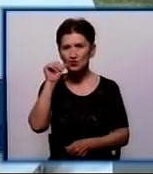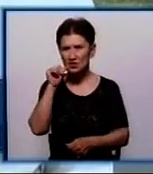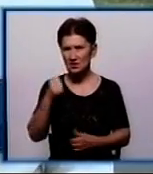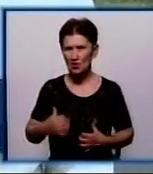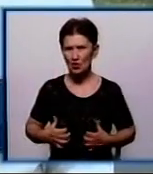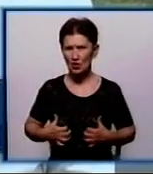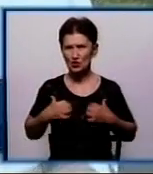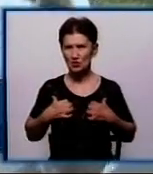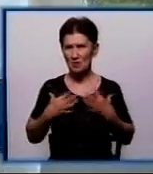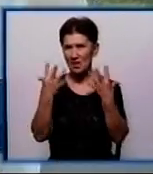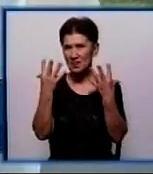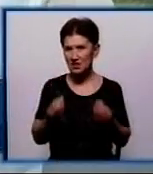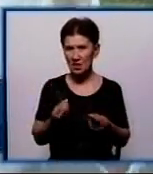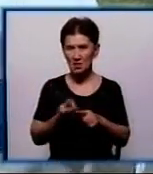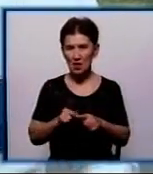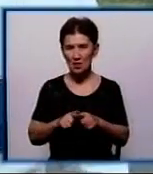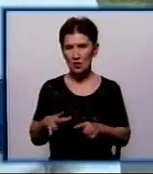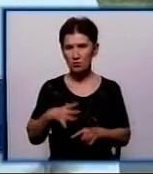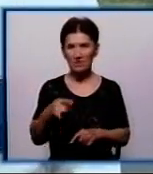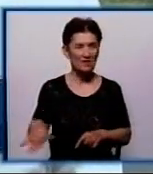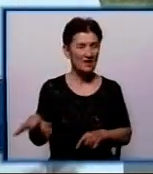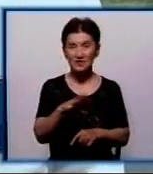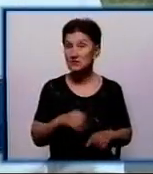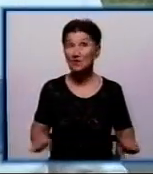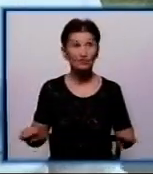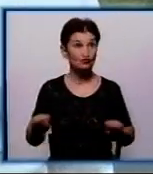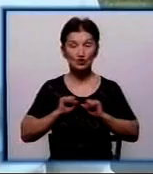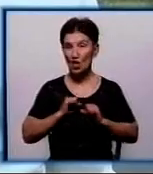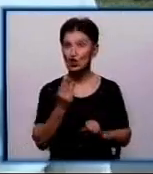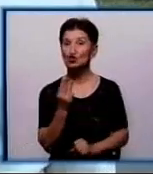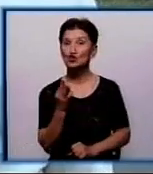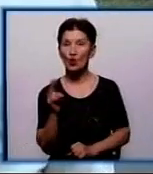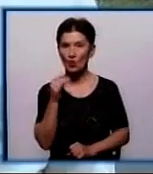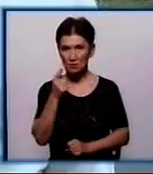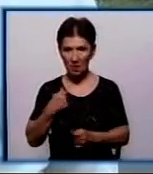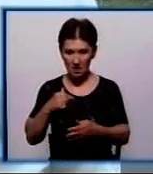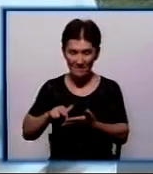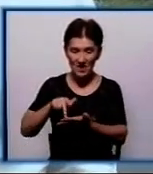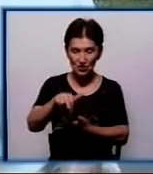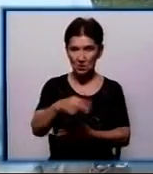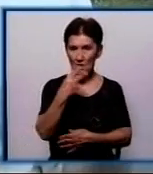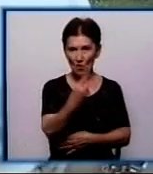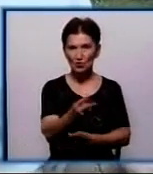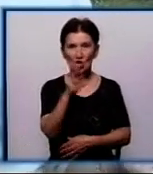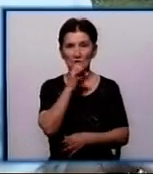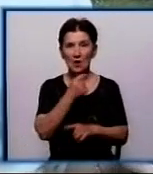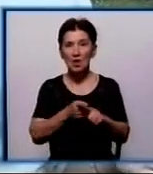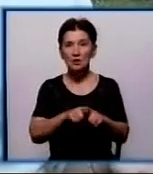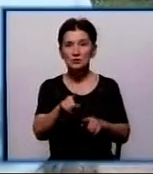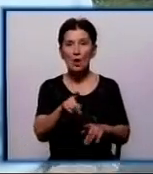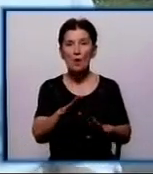Вчорашній кошмарний день, який відбувся, шоці були всі. По-перше, коли я вийшла з готелю, то побачила собаку, яка помирала в